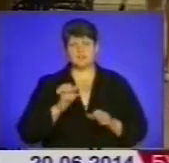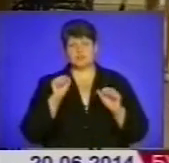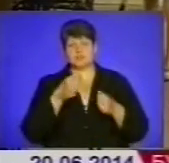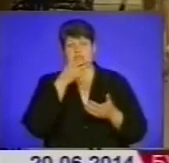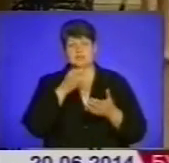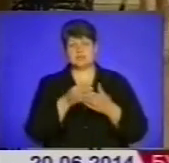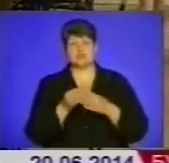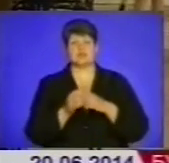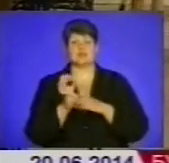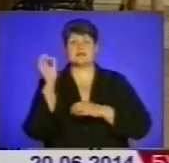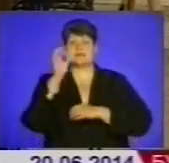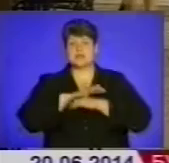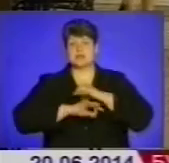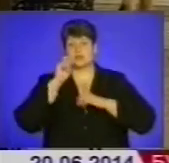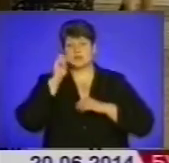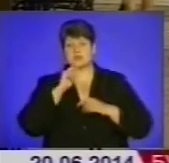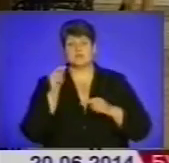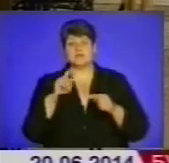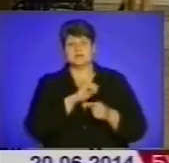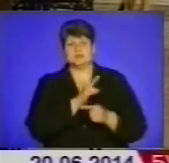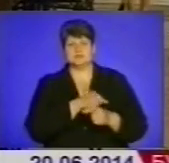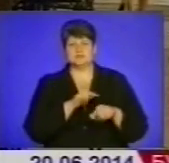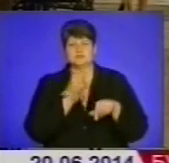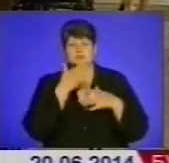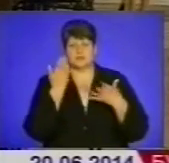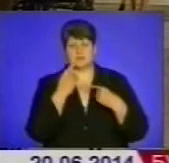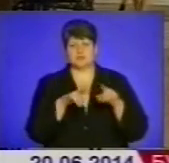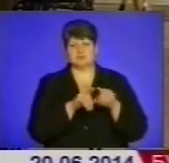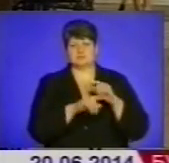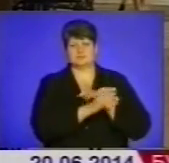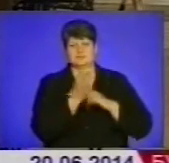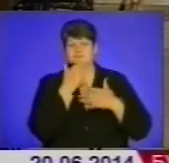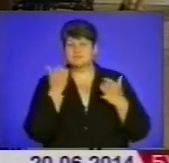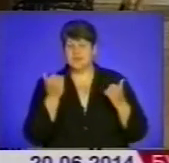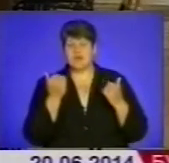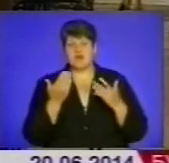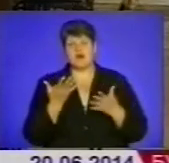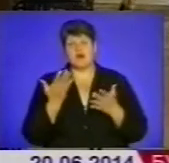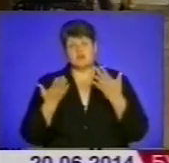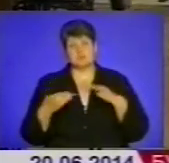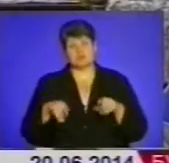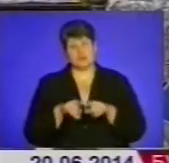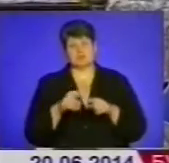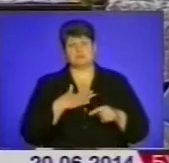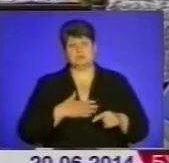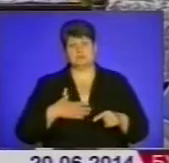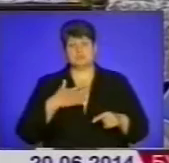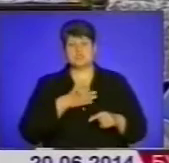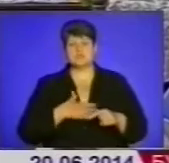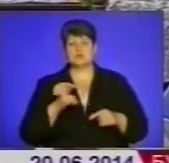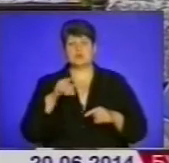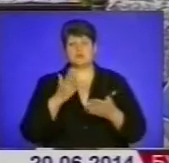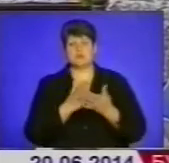Західній Україні ми не так відчуваємо це, як відчувають люди, на Сході і в Центральній частині. Але ми також переживаємо за них, тому що ми є